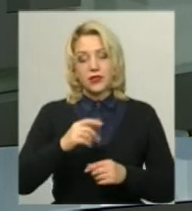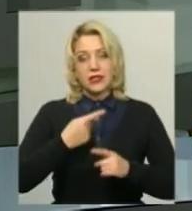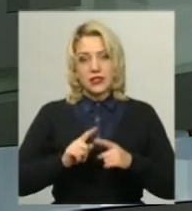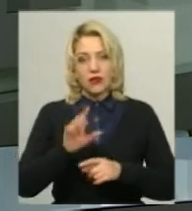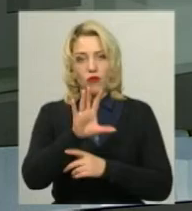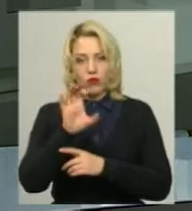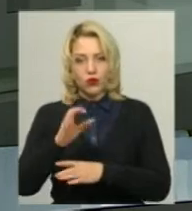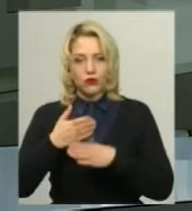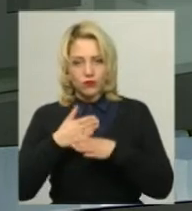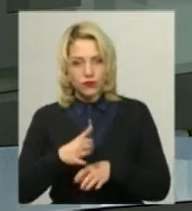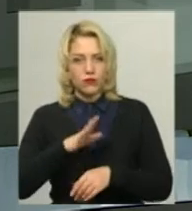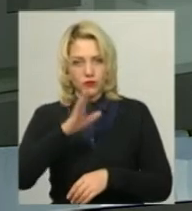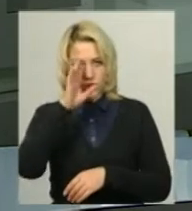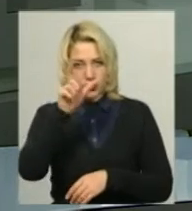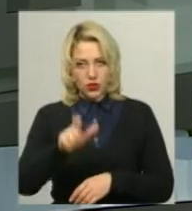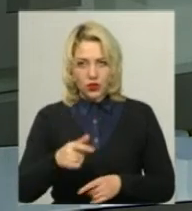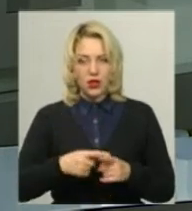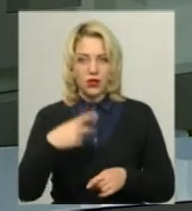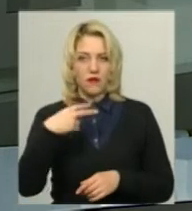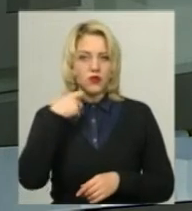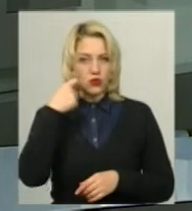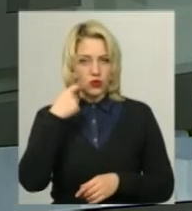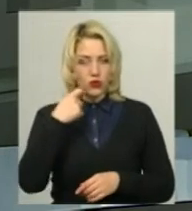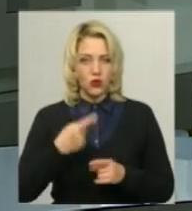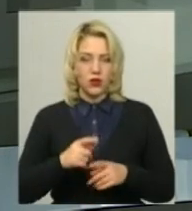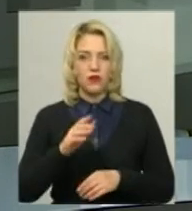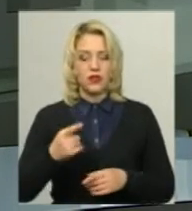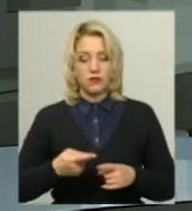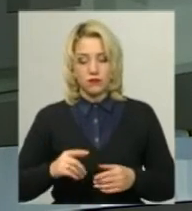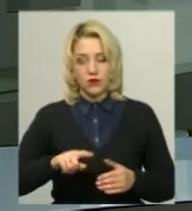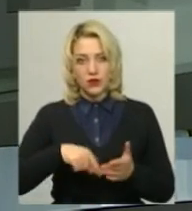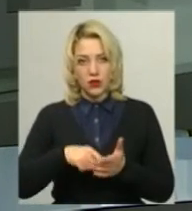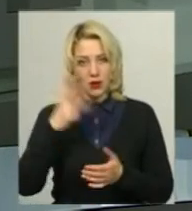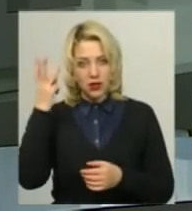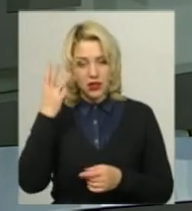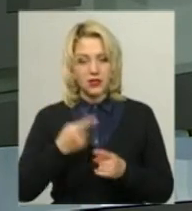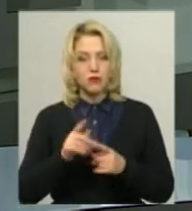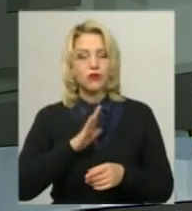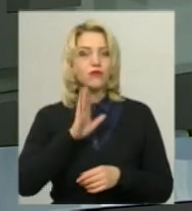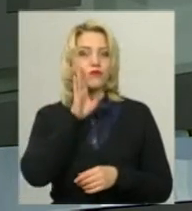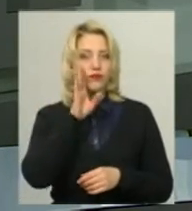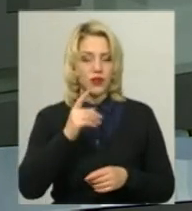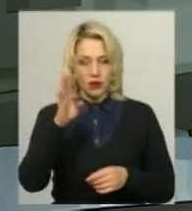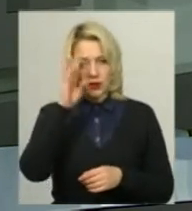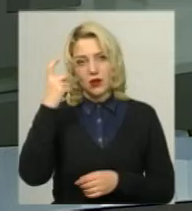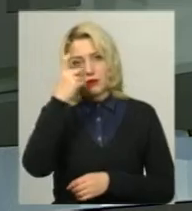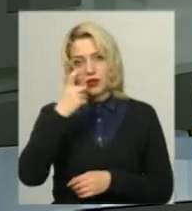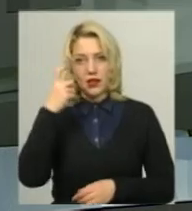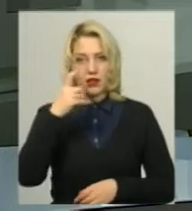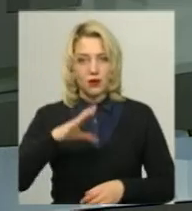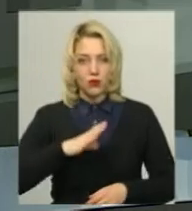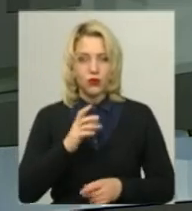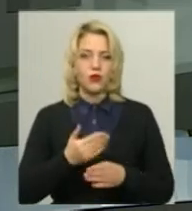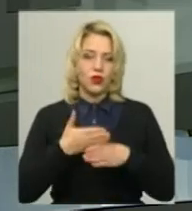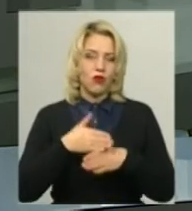Сотні пошкодив 20-річний житель Хмельницького. Сталося це 8 грудня. Підозрюваний, перебуваючи у стані алкогольного сп'яніння,